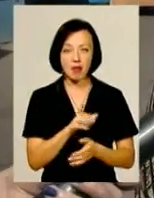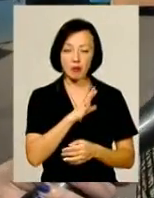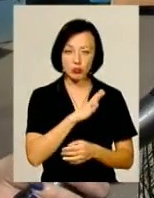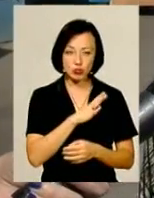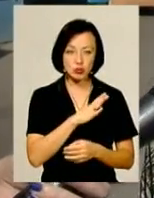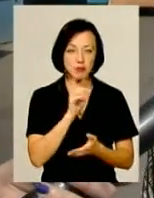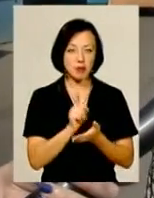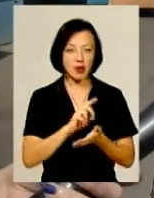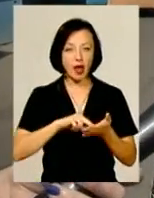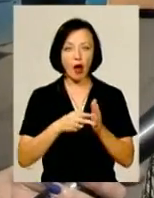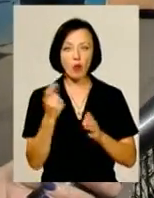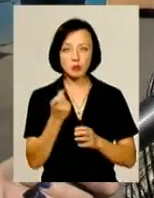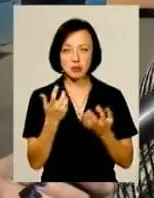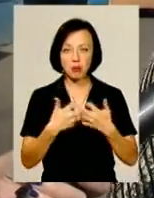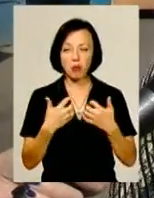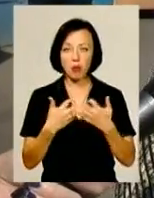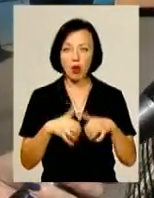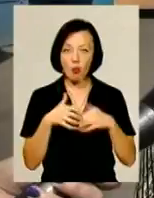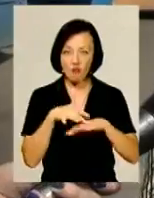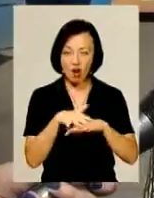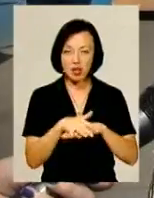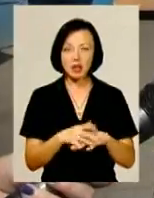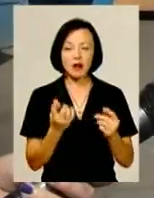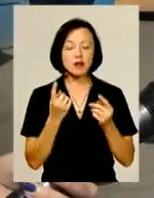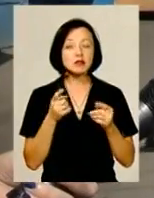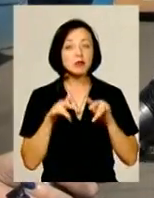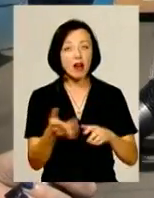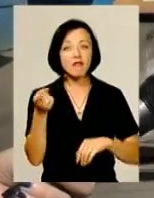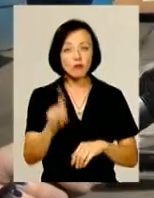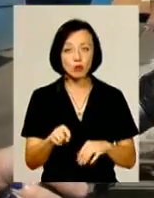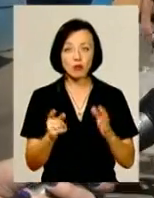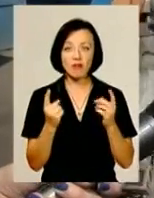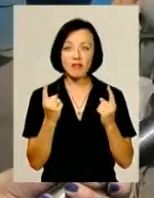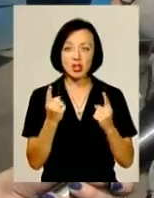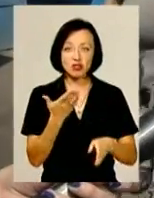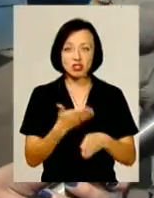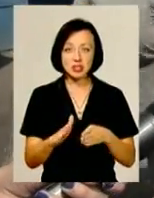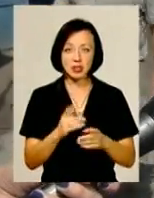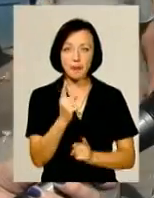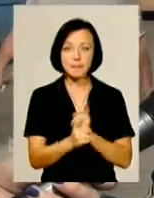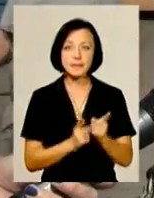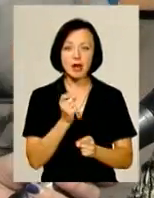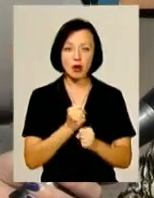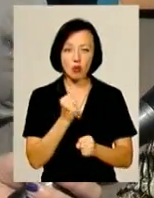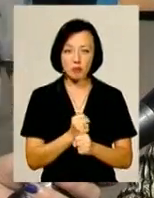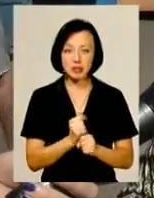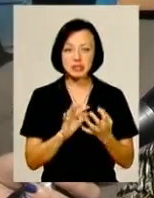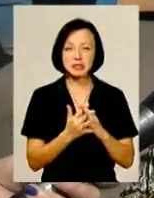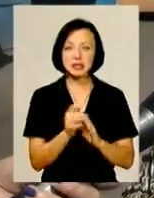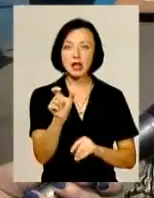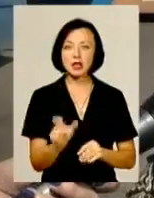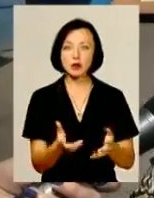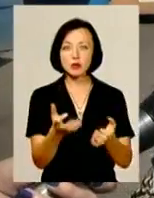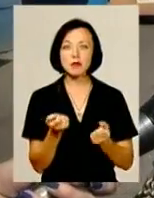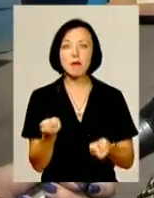мають економісти порахувати, але справа в тому, що дуже велика дельта переробника. Селянин